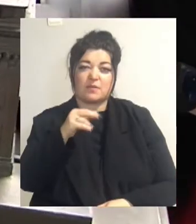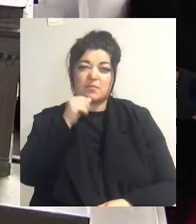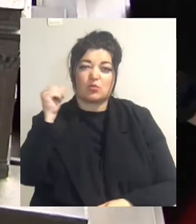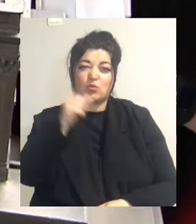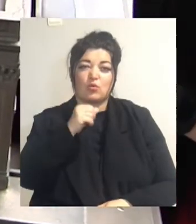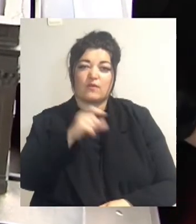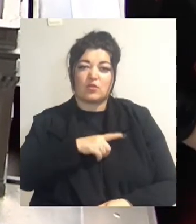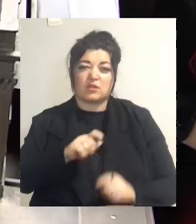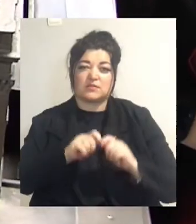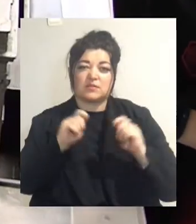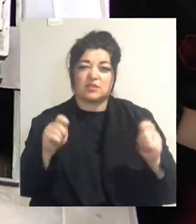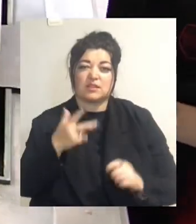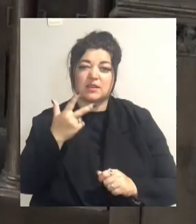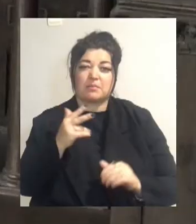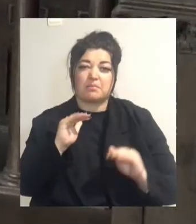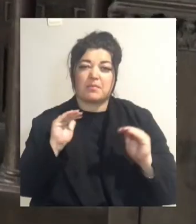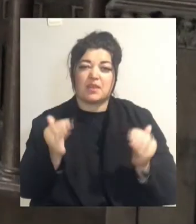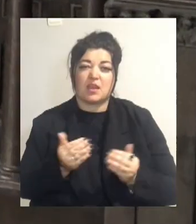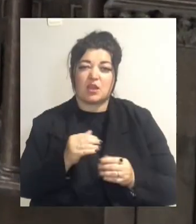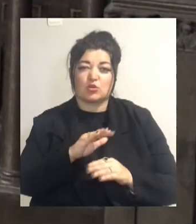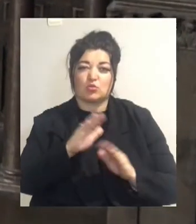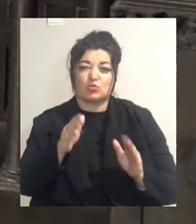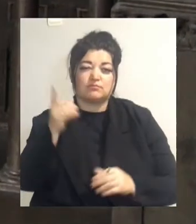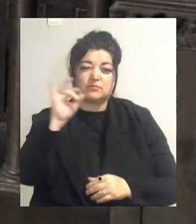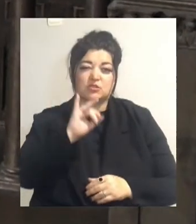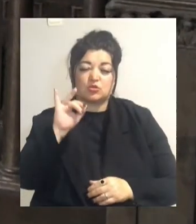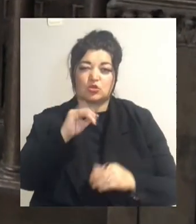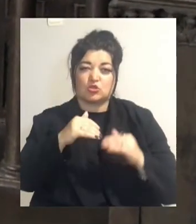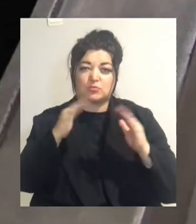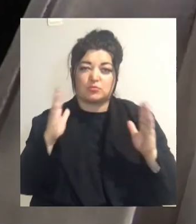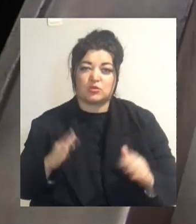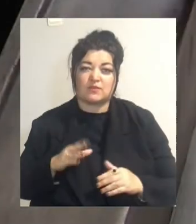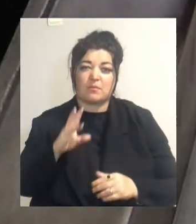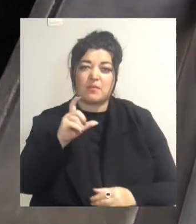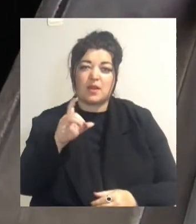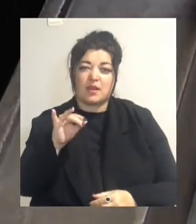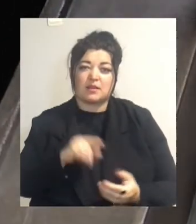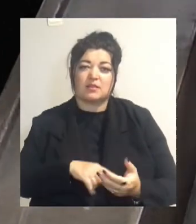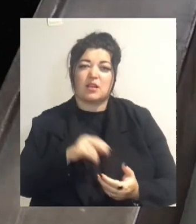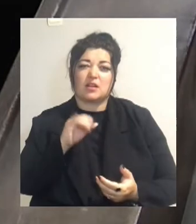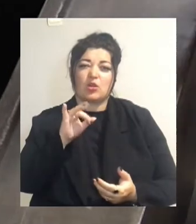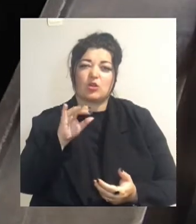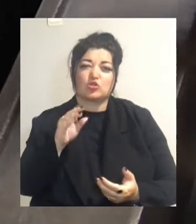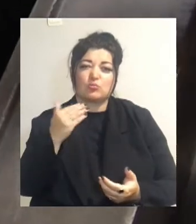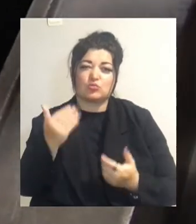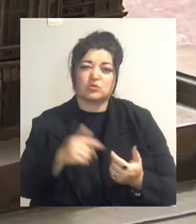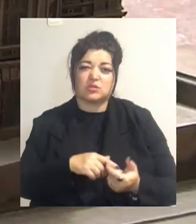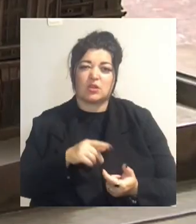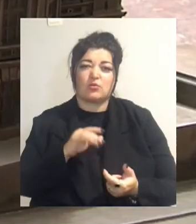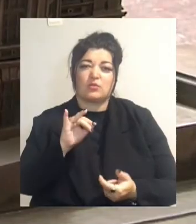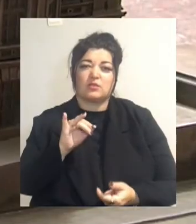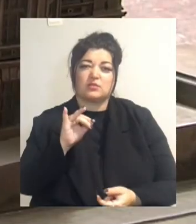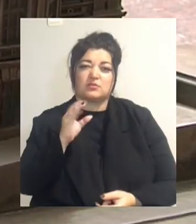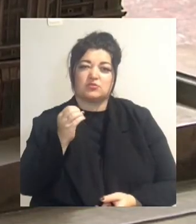відкрили три мініатюри історичних будівель. Це бронзові копії мерії, археологічного музею та англійського клубу Музею